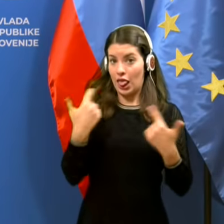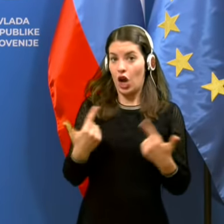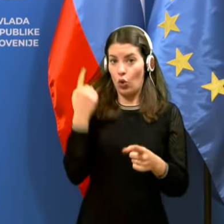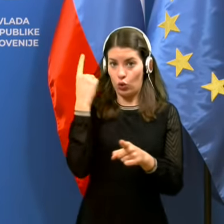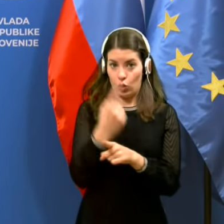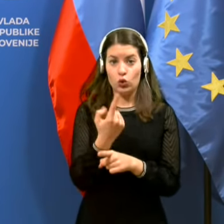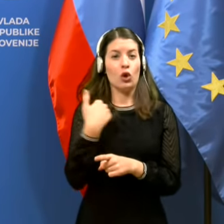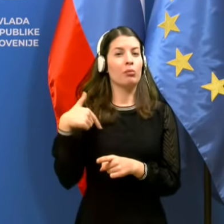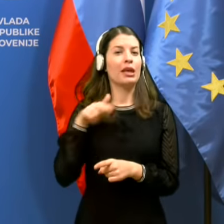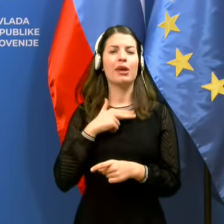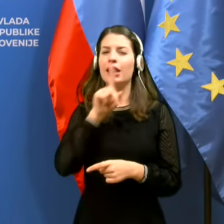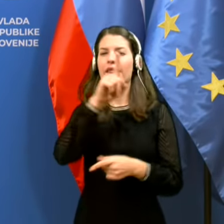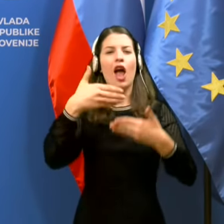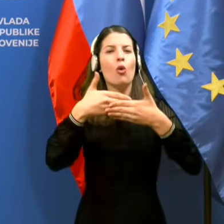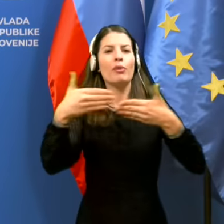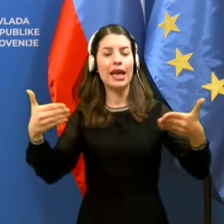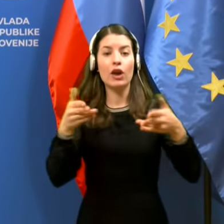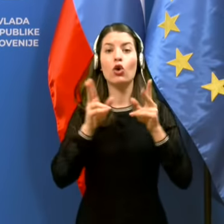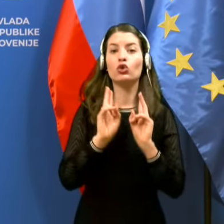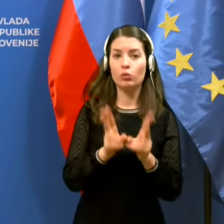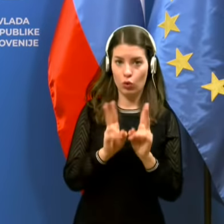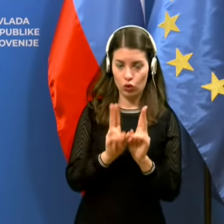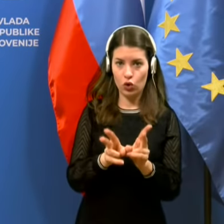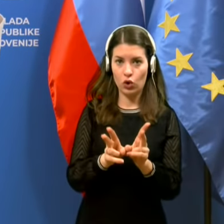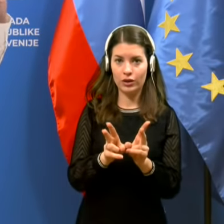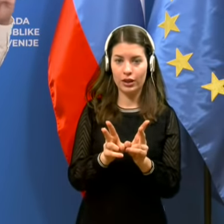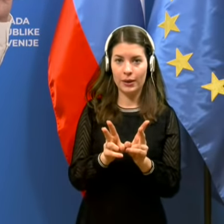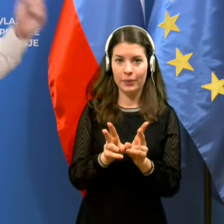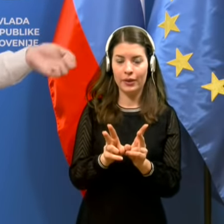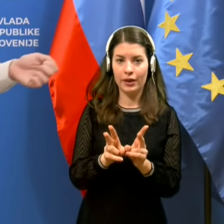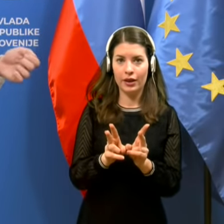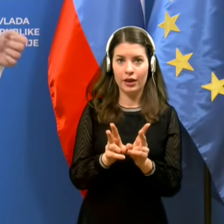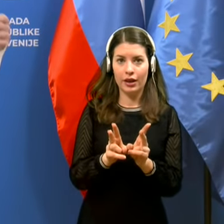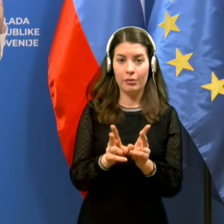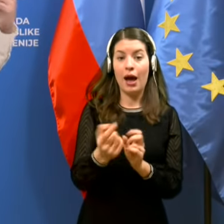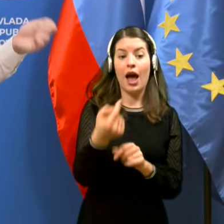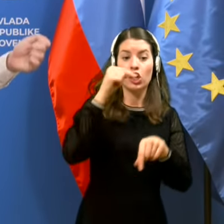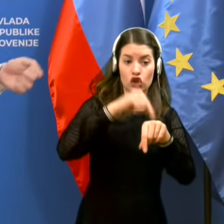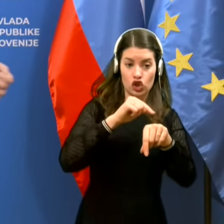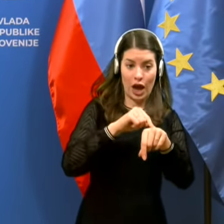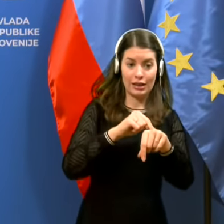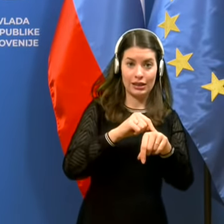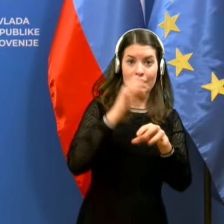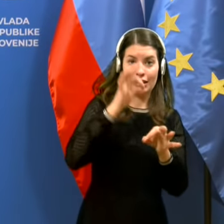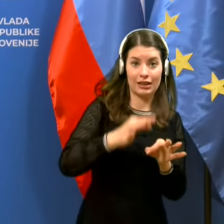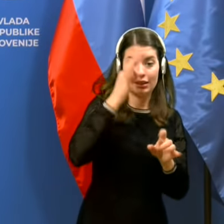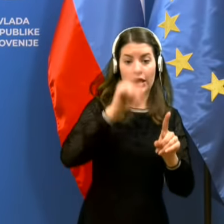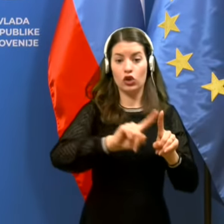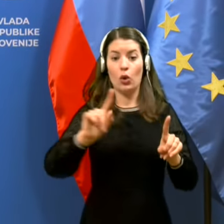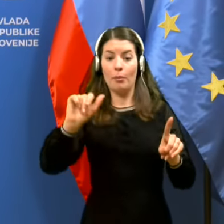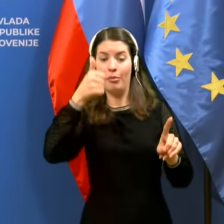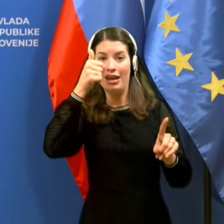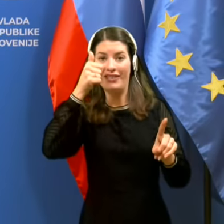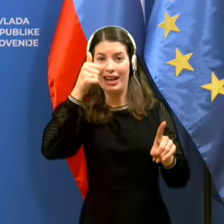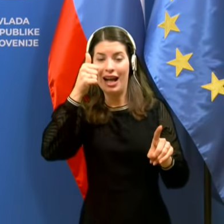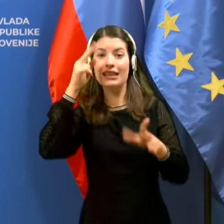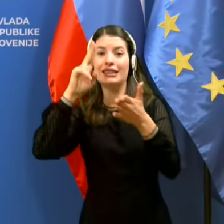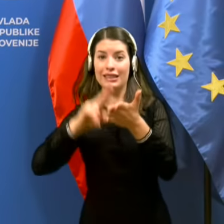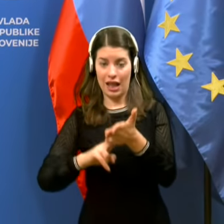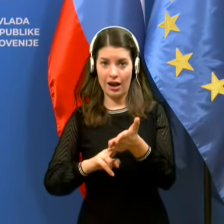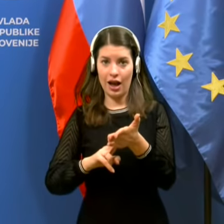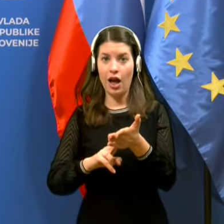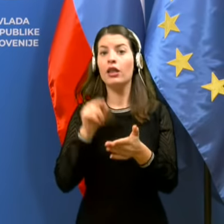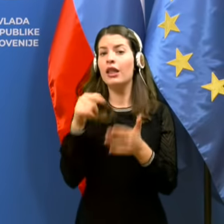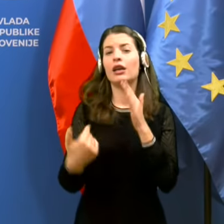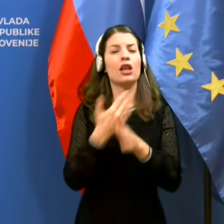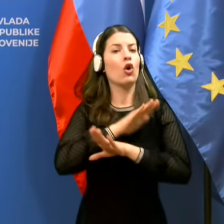kapacitet in bi trna round time, torej čas od tega, da se greš testirati ali da imaš prvi simptom in prideš do rezultata s PCR-em, bil